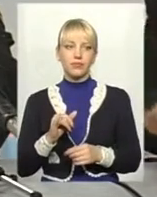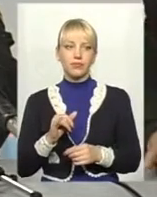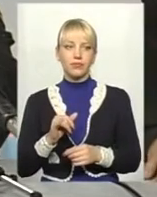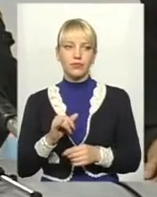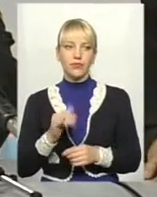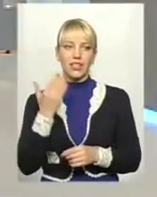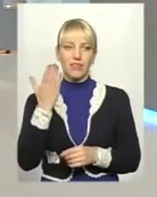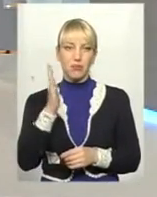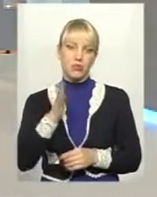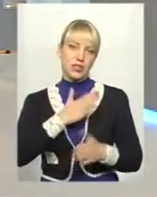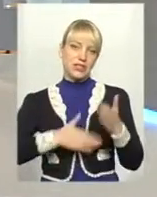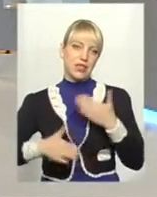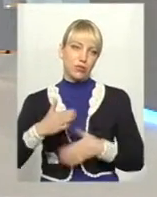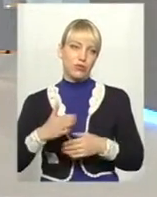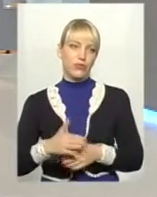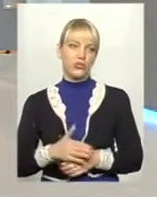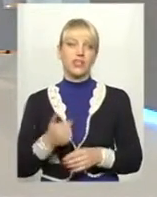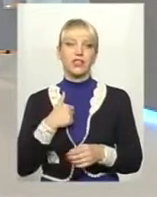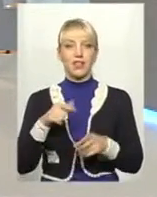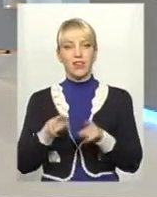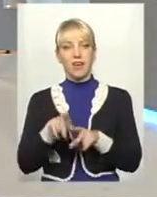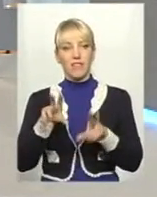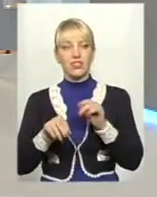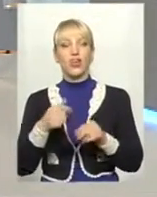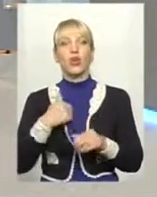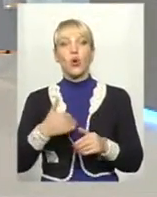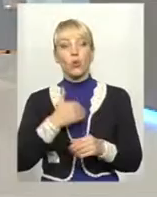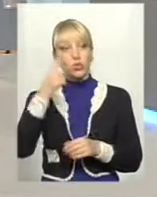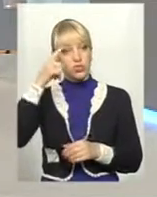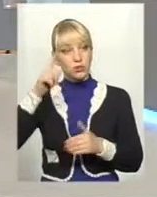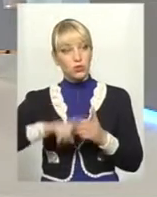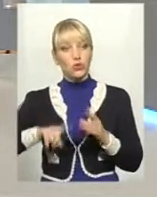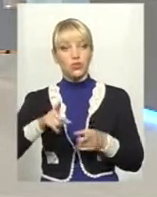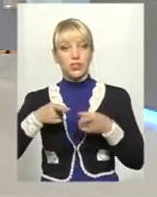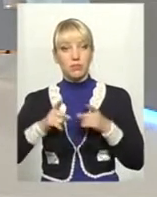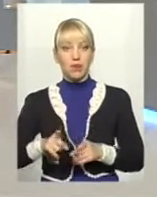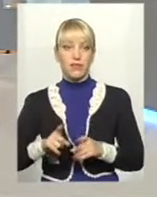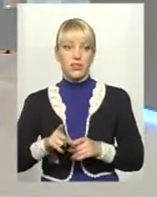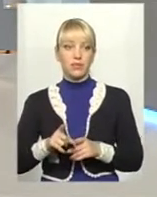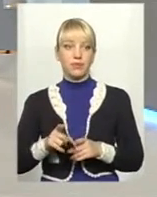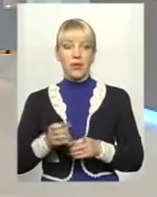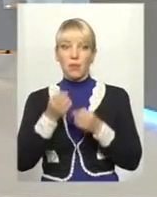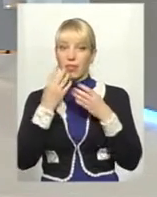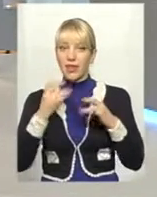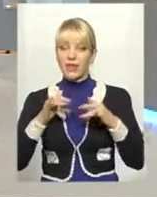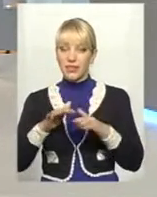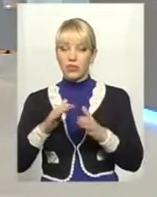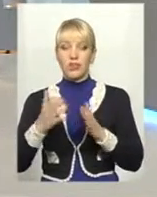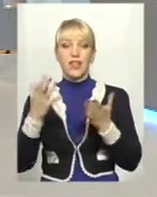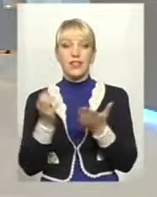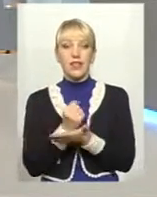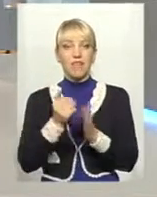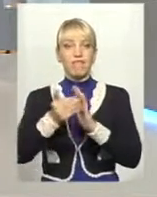І ви будете задоволені. Я так вважаю. Що ж, хочеться сподіватися, що справді благоділо знайти відгук.